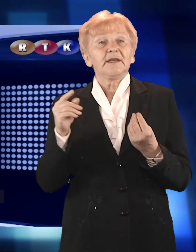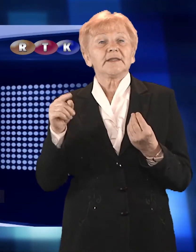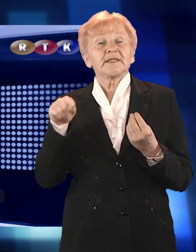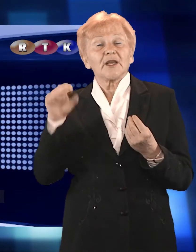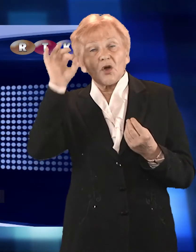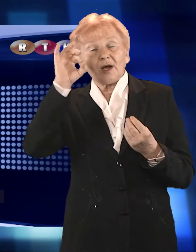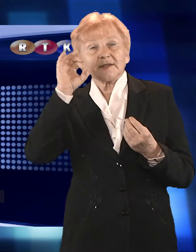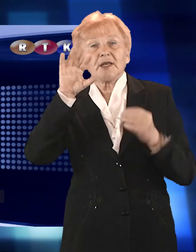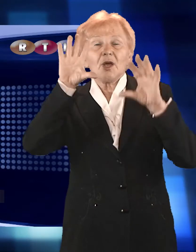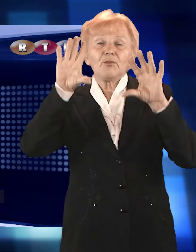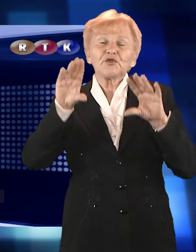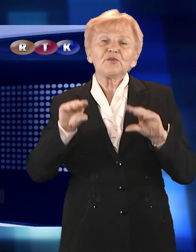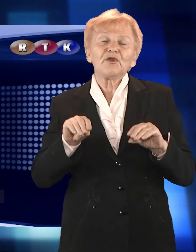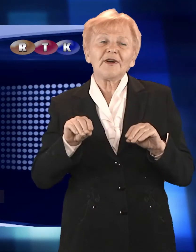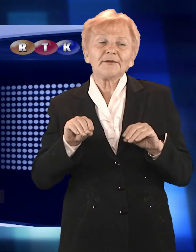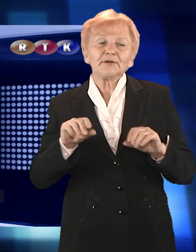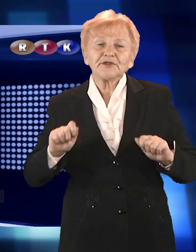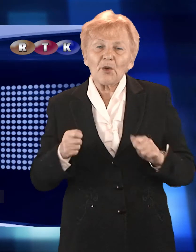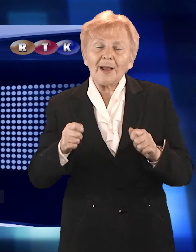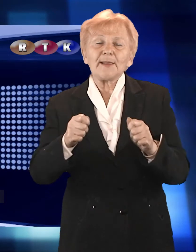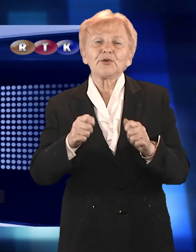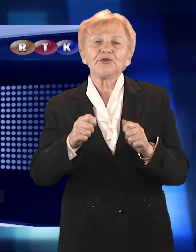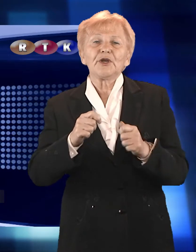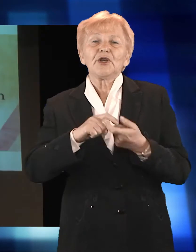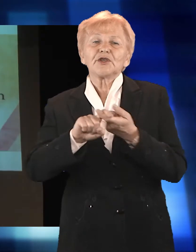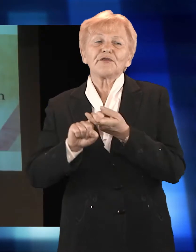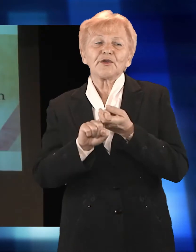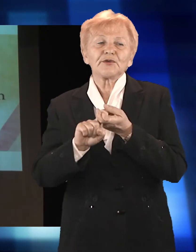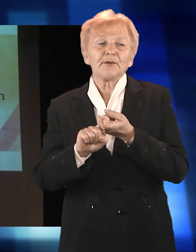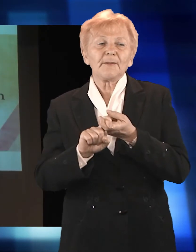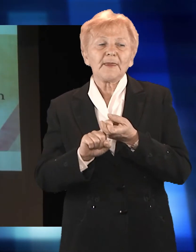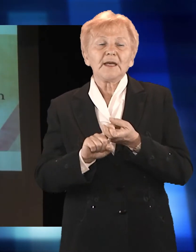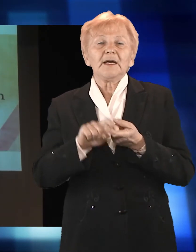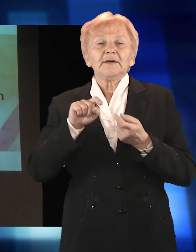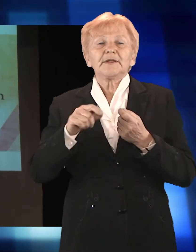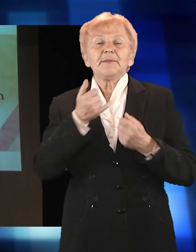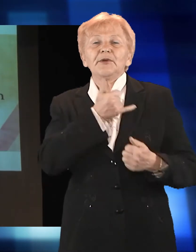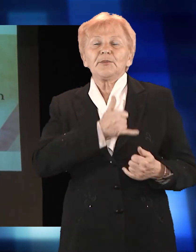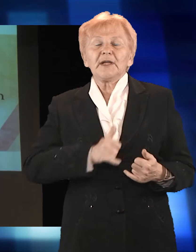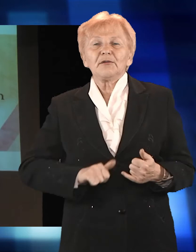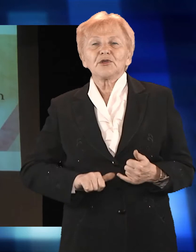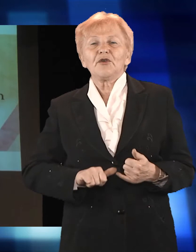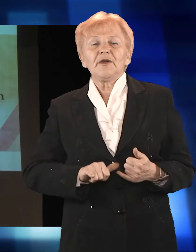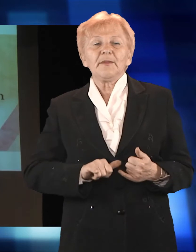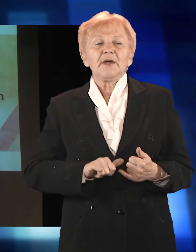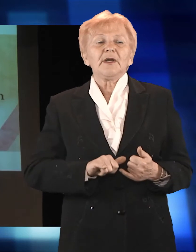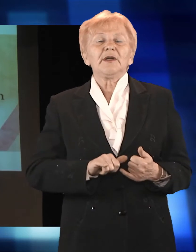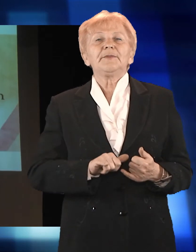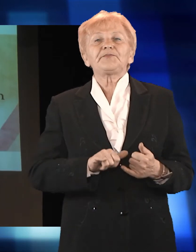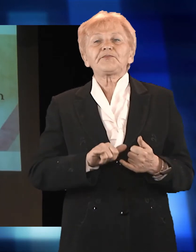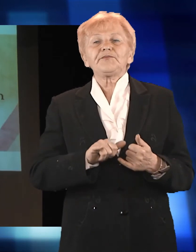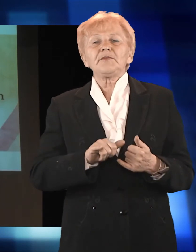działalność związku i uhonorowano zasłużonych członków i sympatyków. Jubileuszowe uroczystości z okazji 65